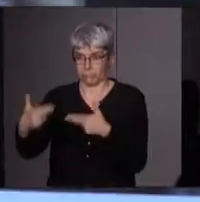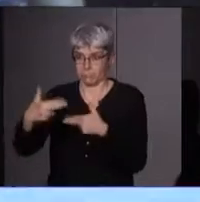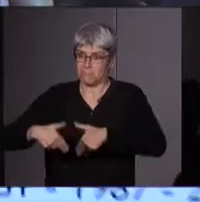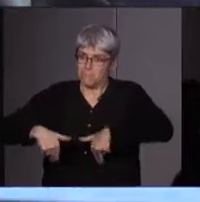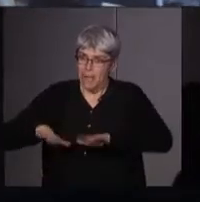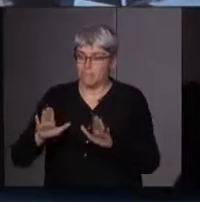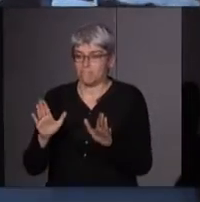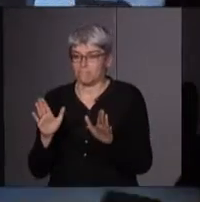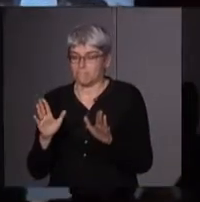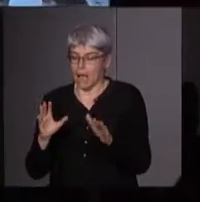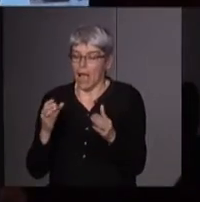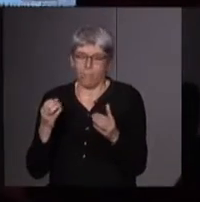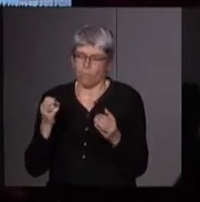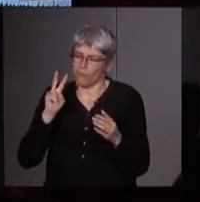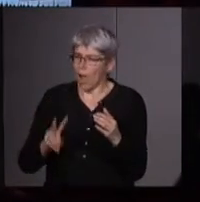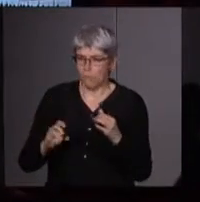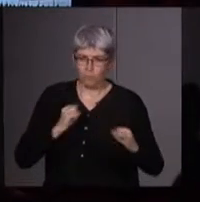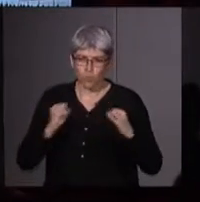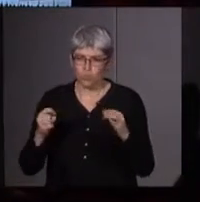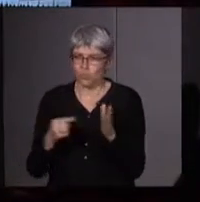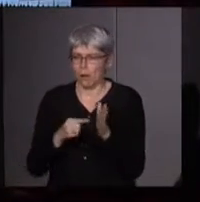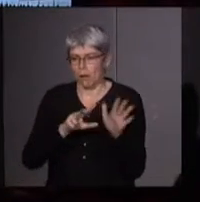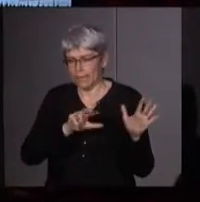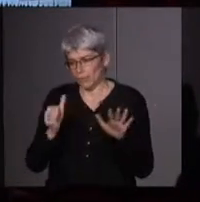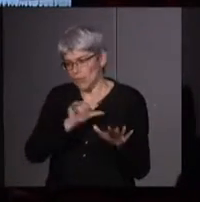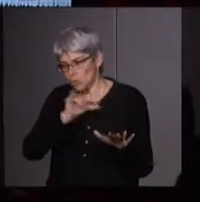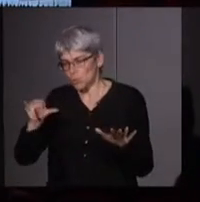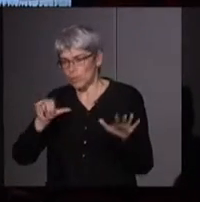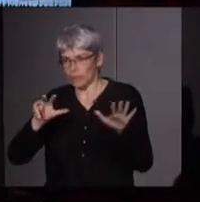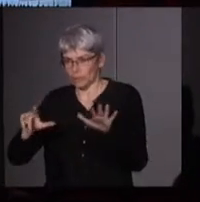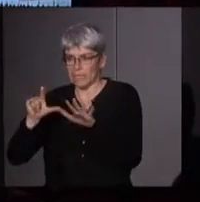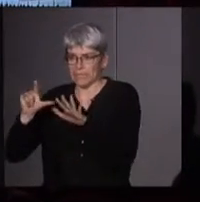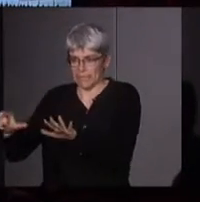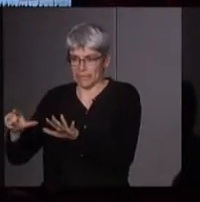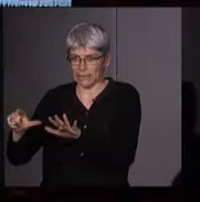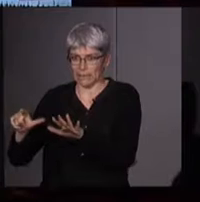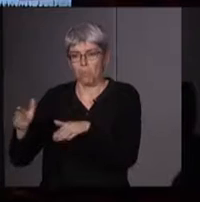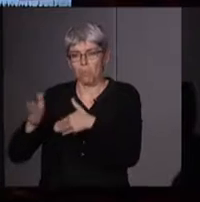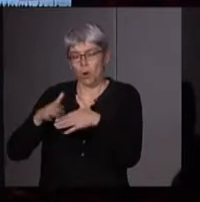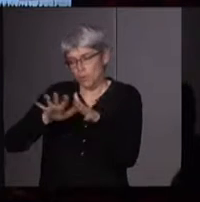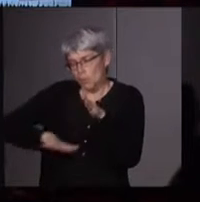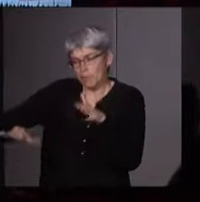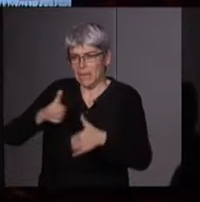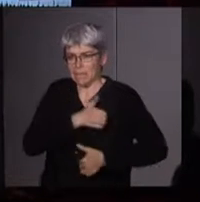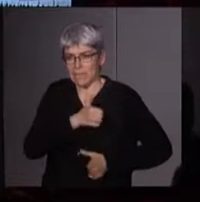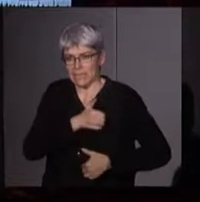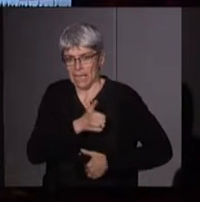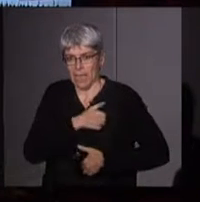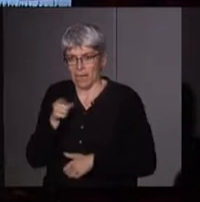la période la plus active va de 81 à 87, près de la base militaire de Newbury